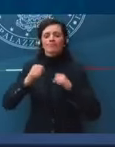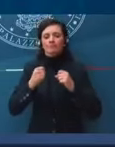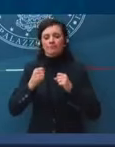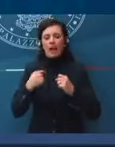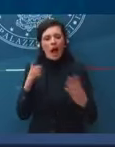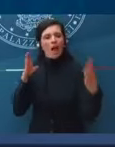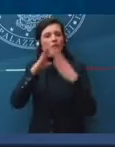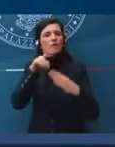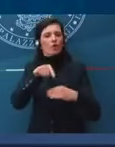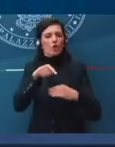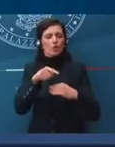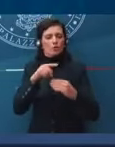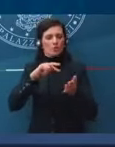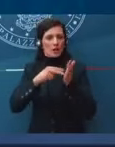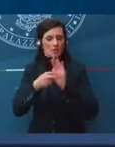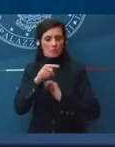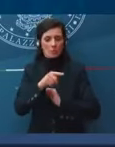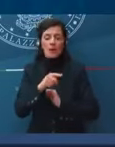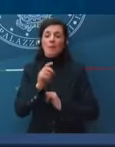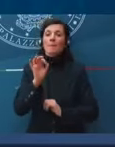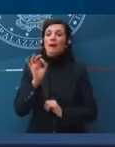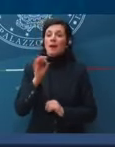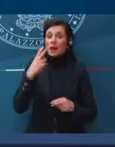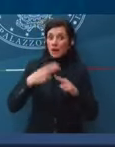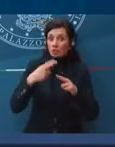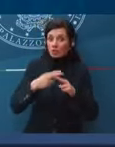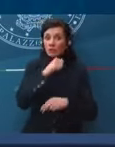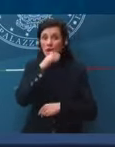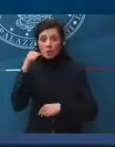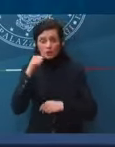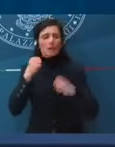Quindi se necessario si faranno delle campagne di vaccinazione,